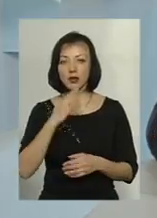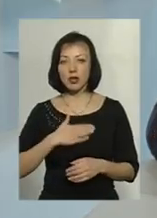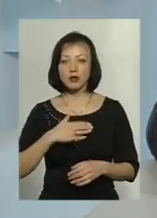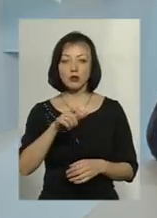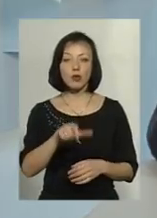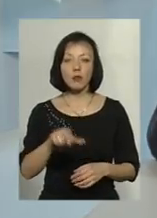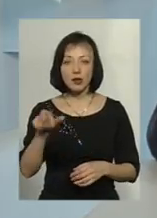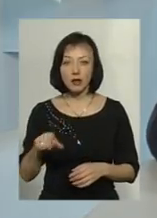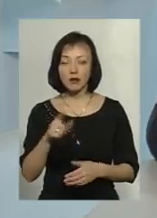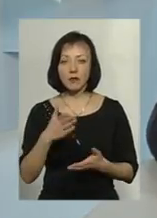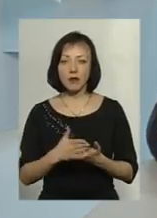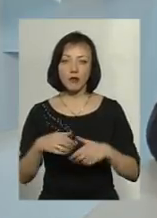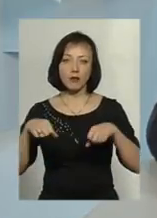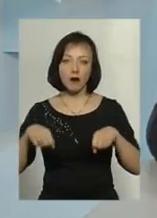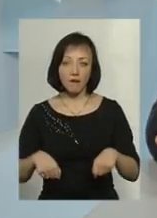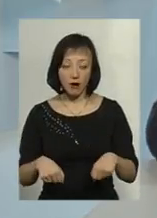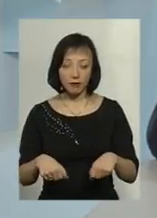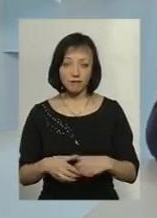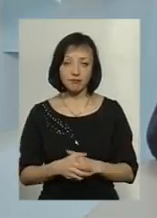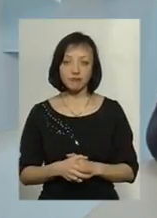громадянами, вони мають певні права.